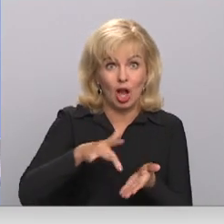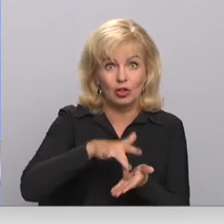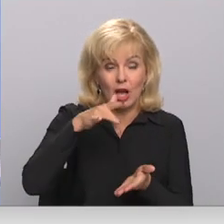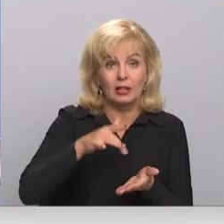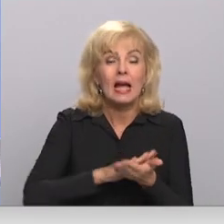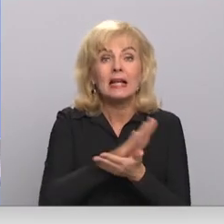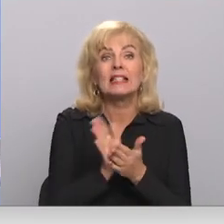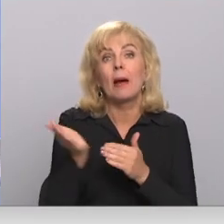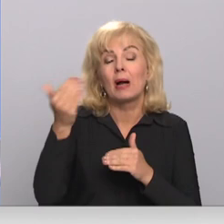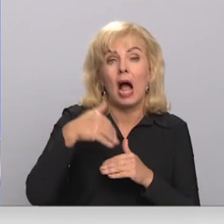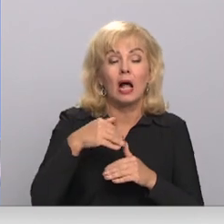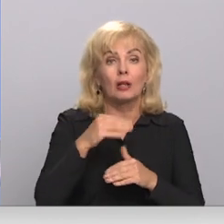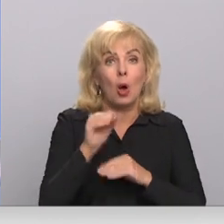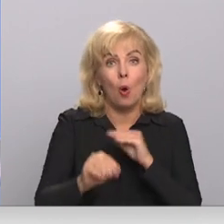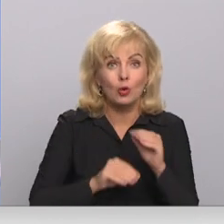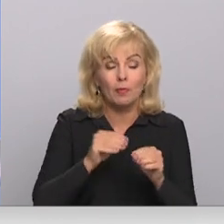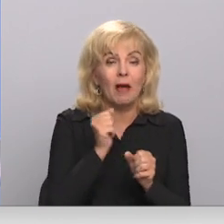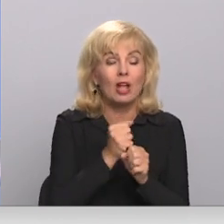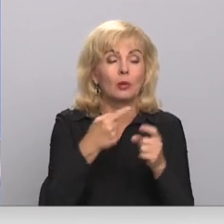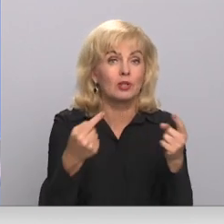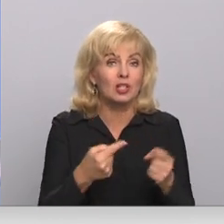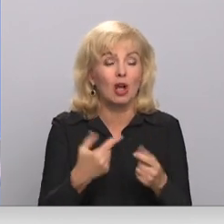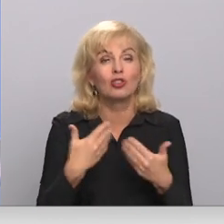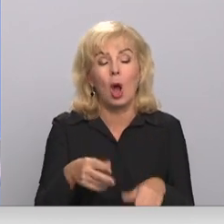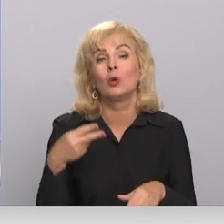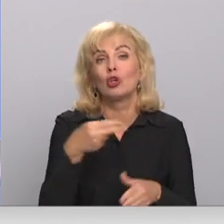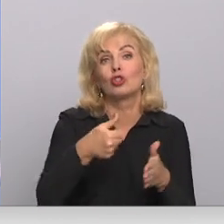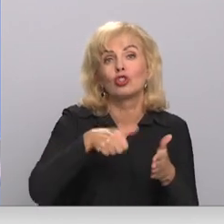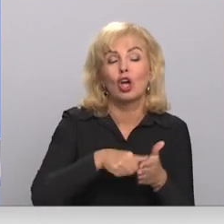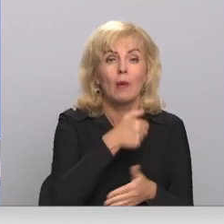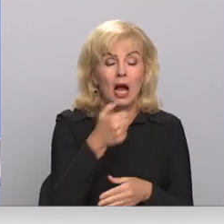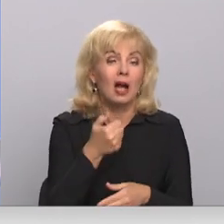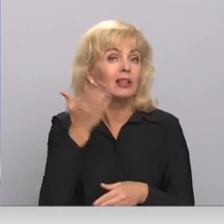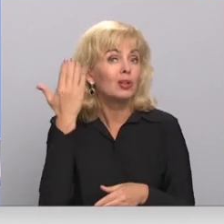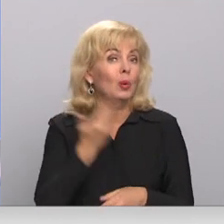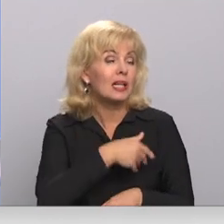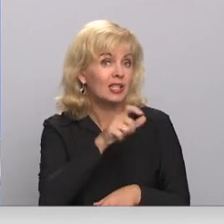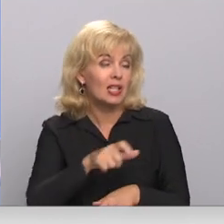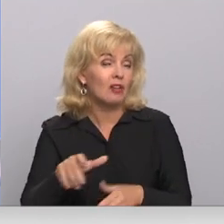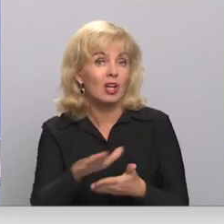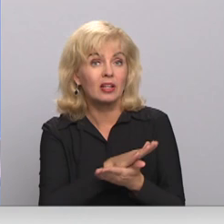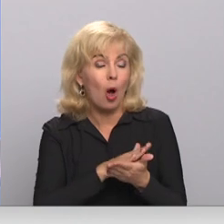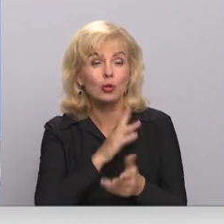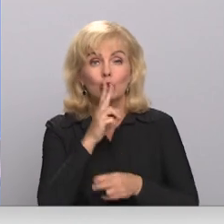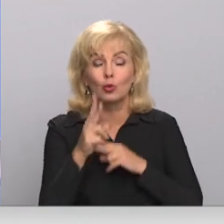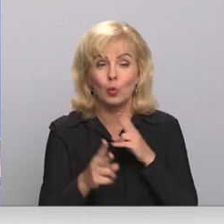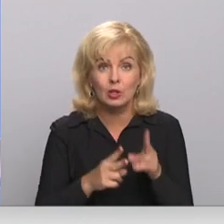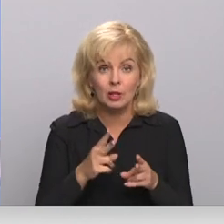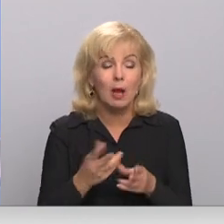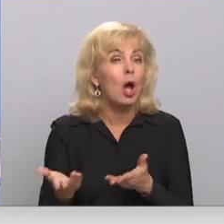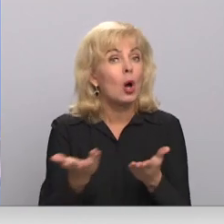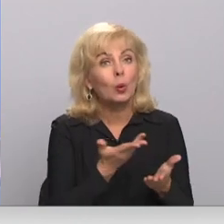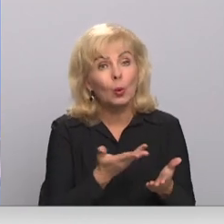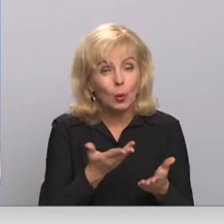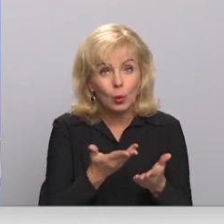Ziepniekalns izbūve. Darbi saskaņoti jau 2016. gadā un toreiz iedzīvotājiem nav bijis pretenzīja par to, kur